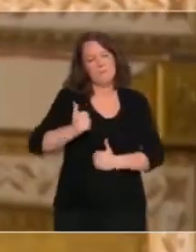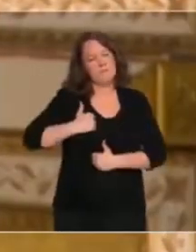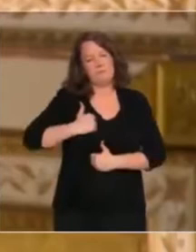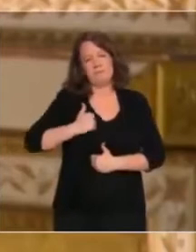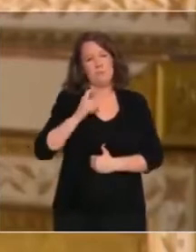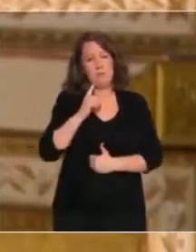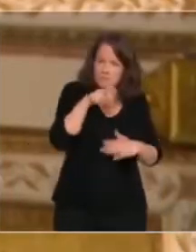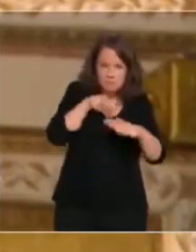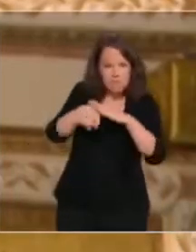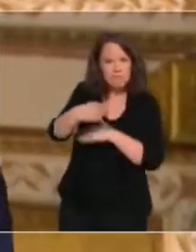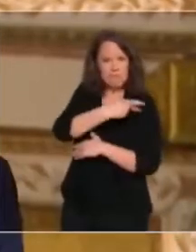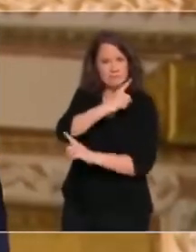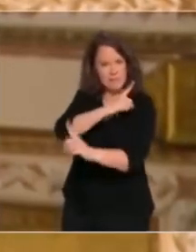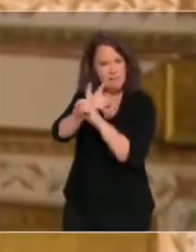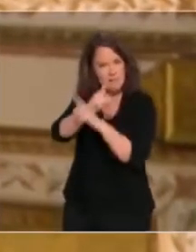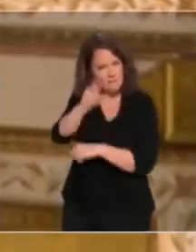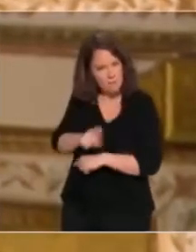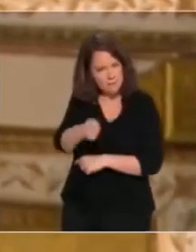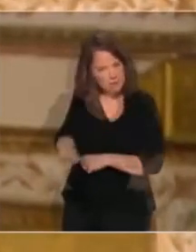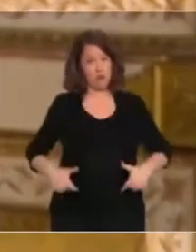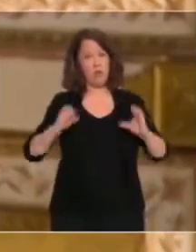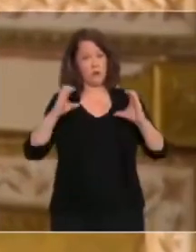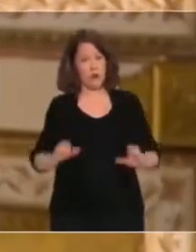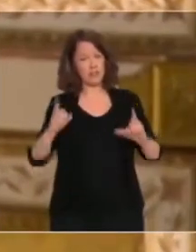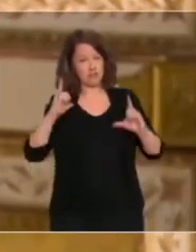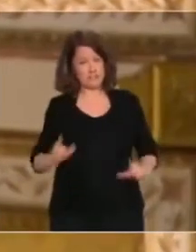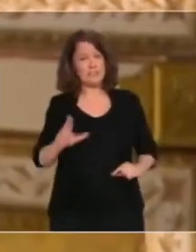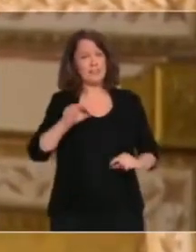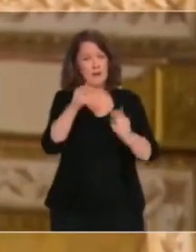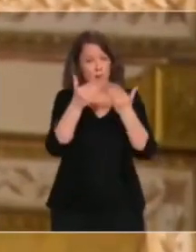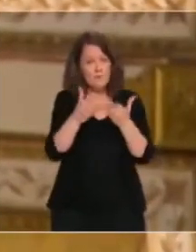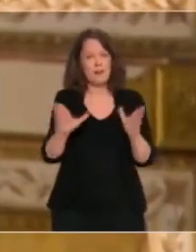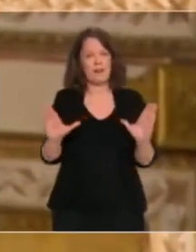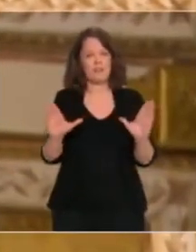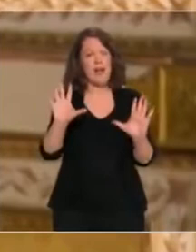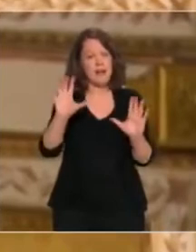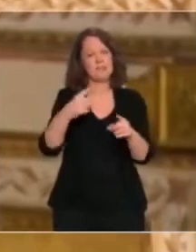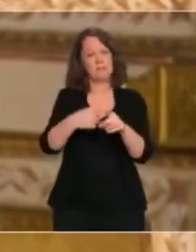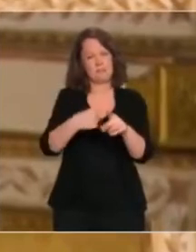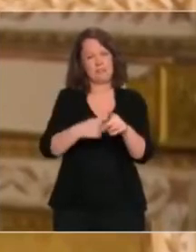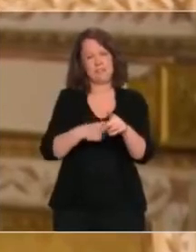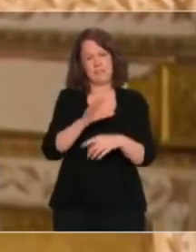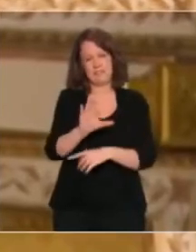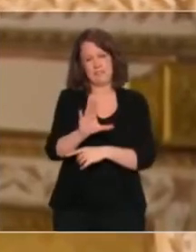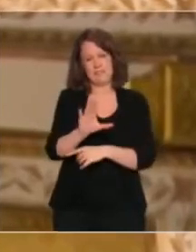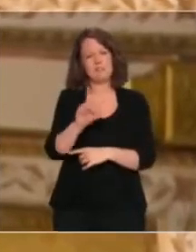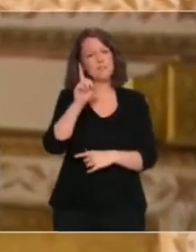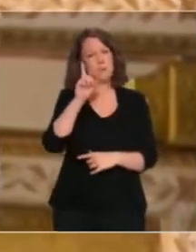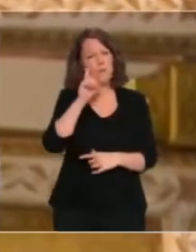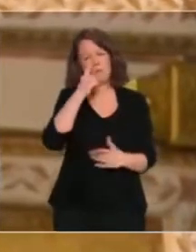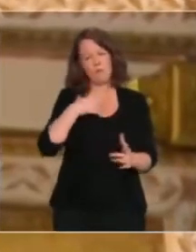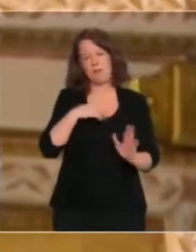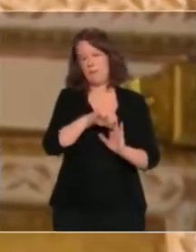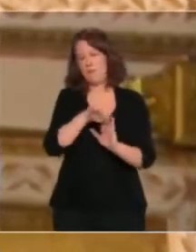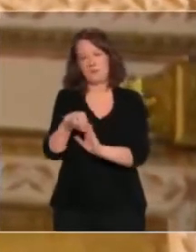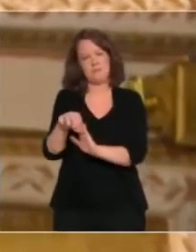protéger, pour votre intérêt. Car il n'y a pas que le virus qui tue. C'est pour moi une priorité. Car la situation